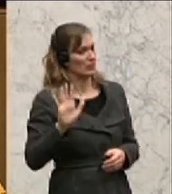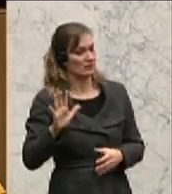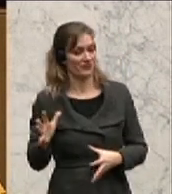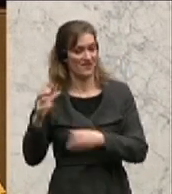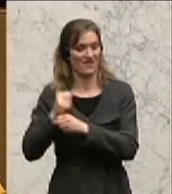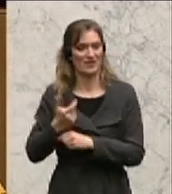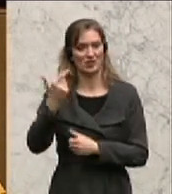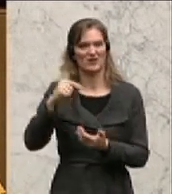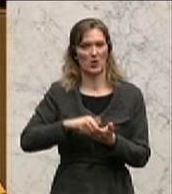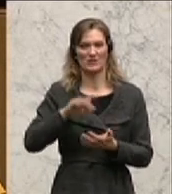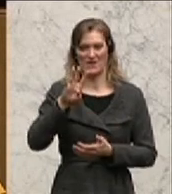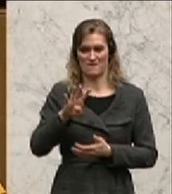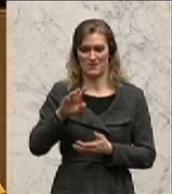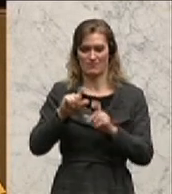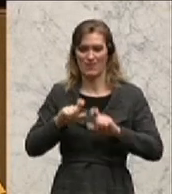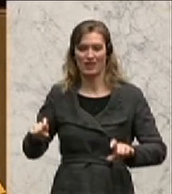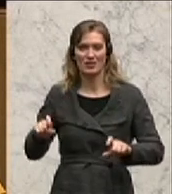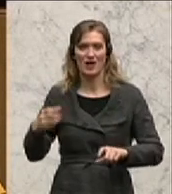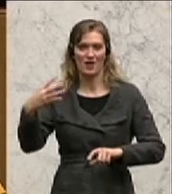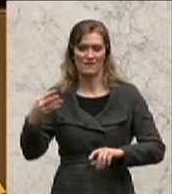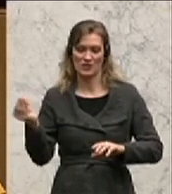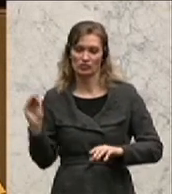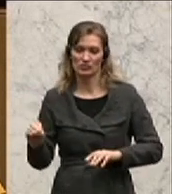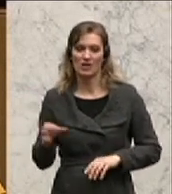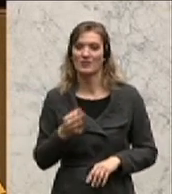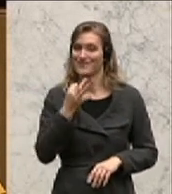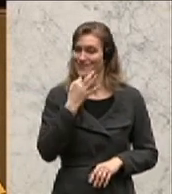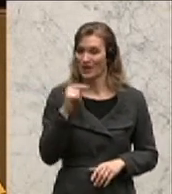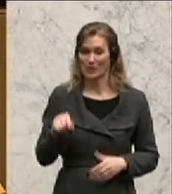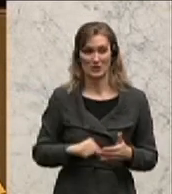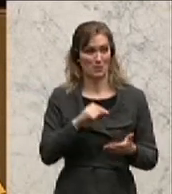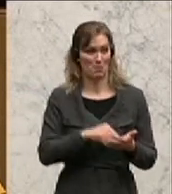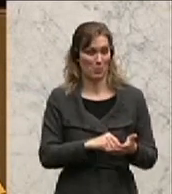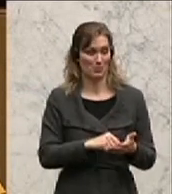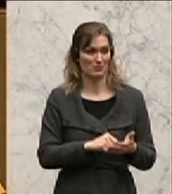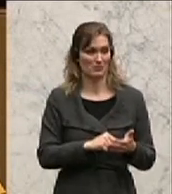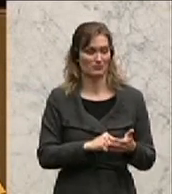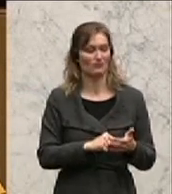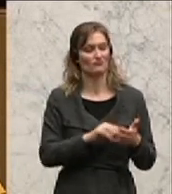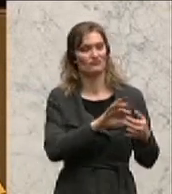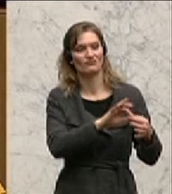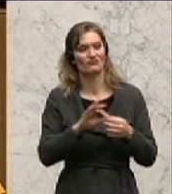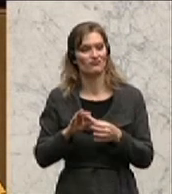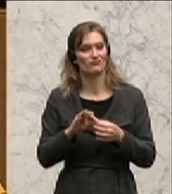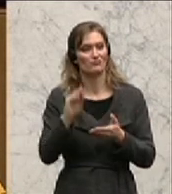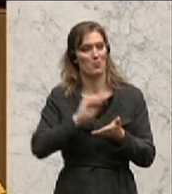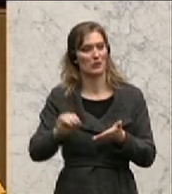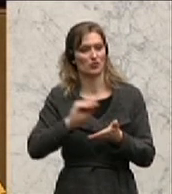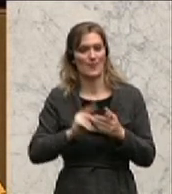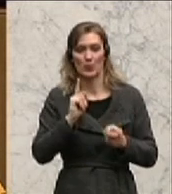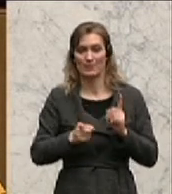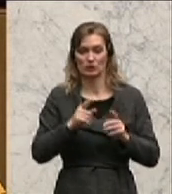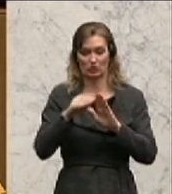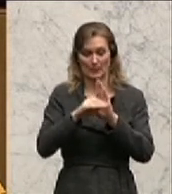im Jahre 2004 unter Artikel 4 genau auf diesen Punkt Rechnung bezogen und hat diese Bestimmungen